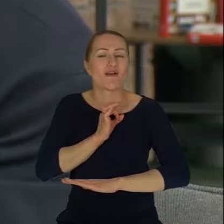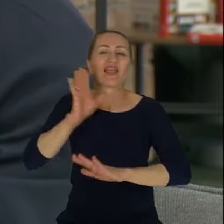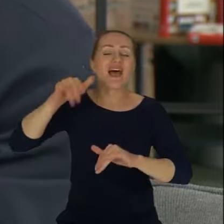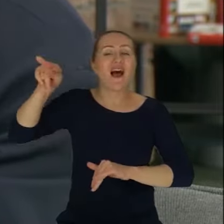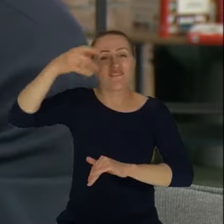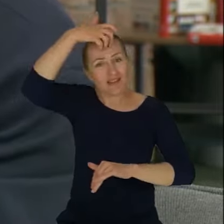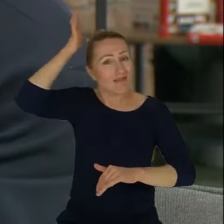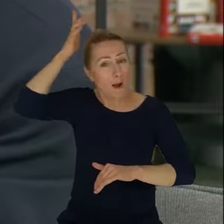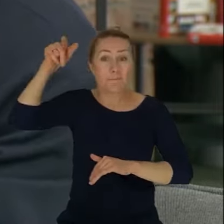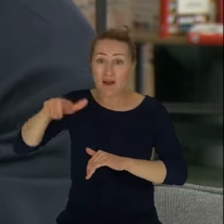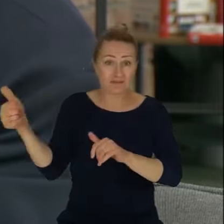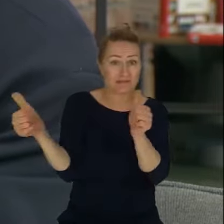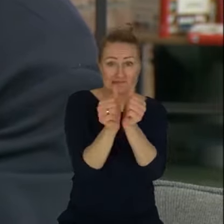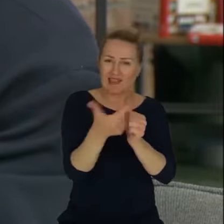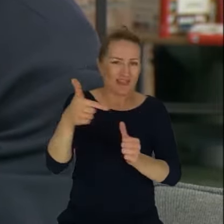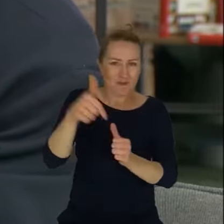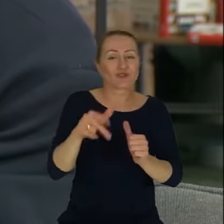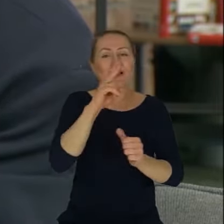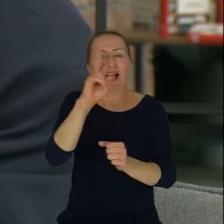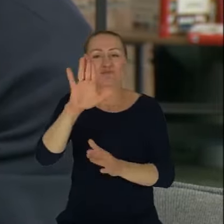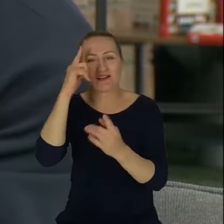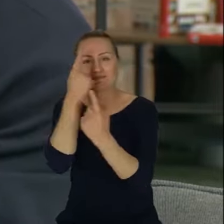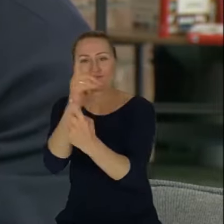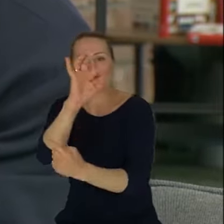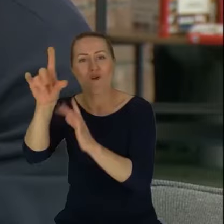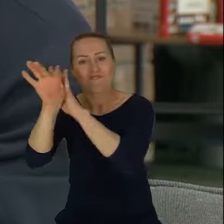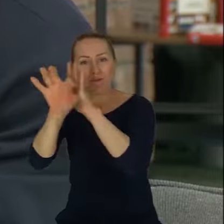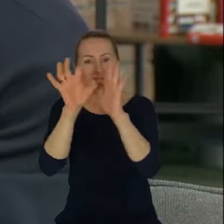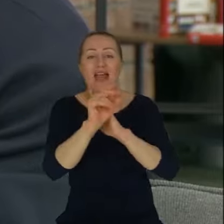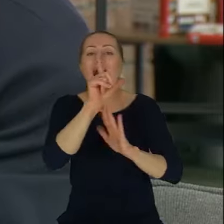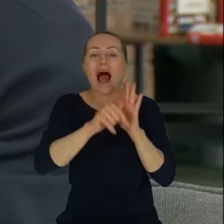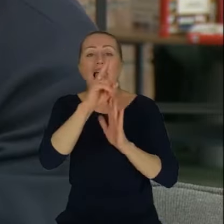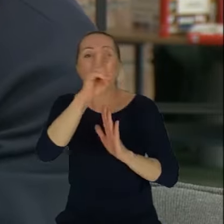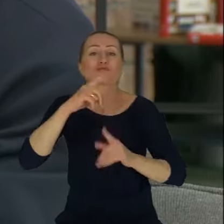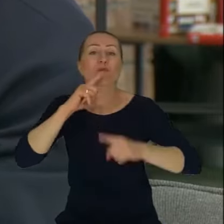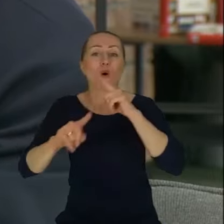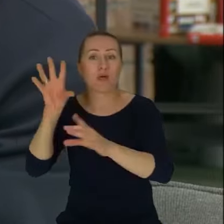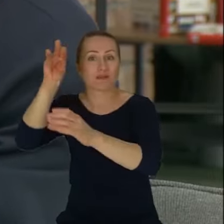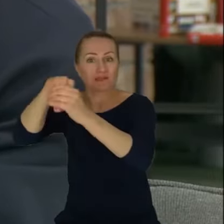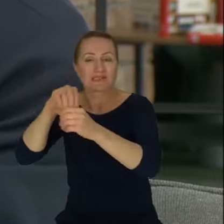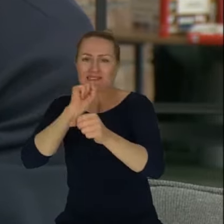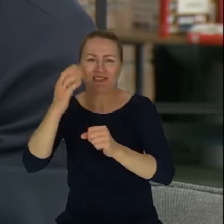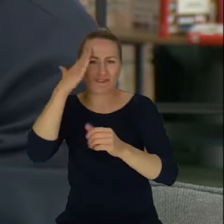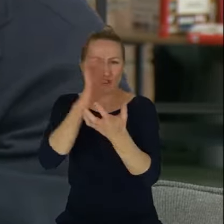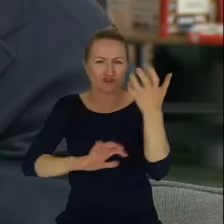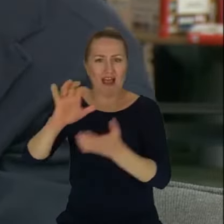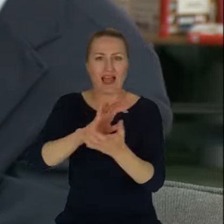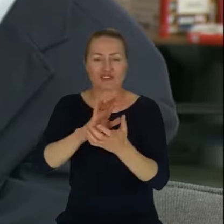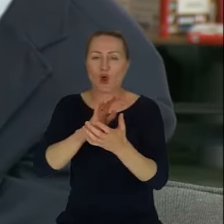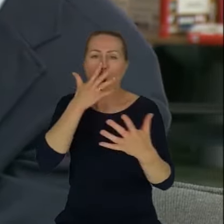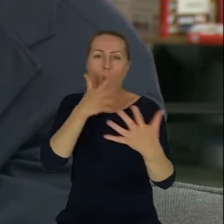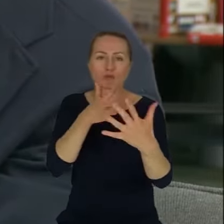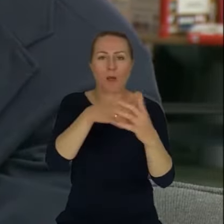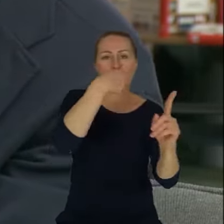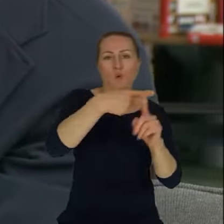naprawdę coraz trudniejsze. No bo jednak wszyscy politycy też funkcjonują w tym świecie z takiej skrajnej polaryzacji czarno-białych sądów, meneli albo ludzi